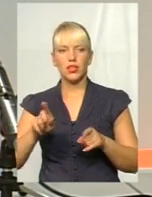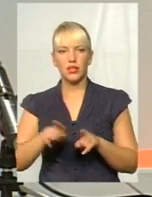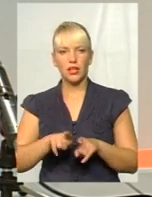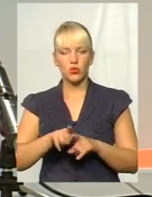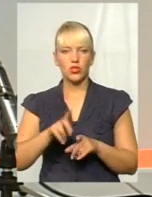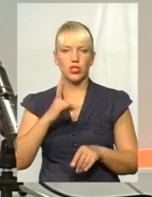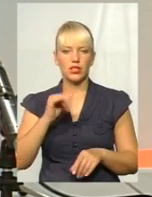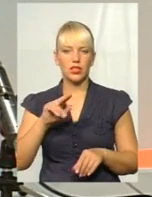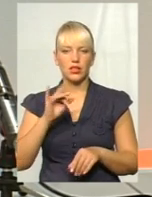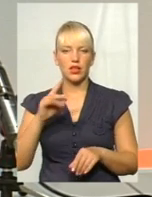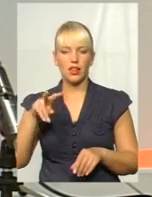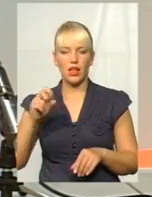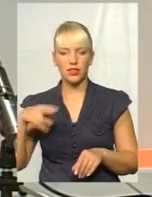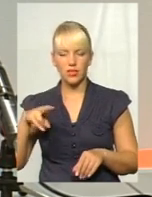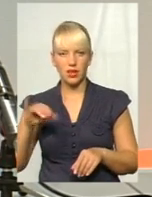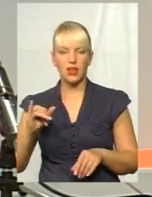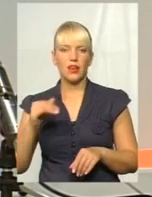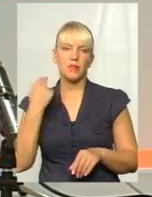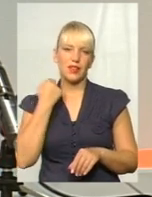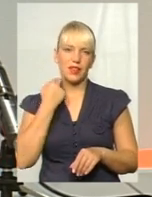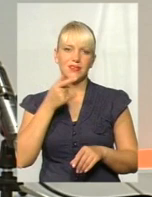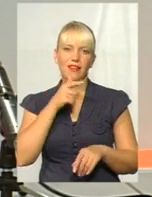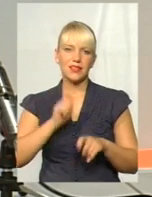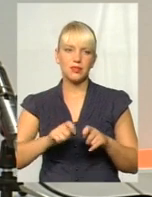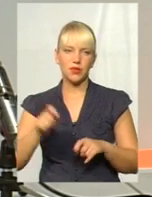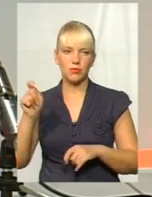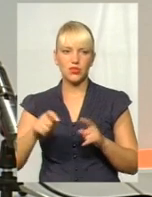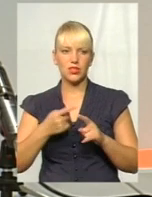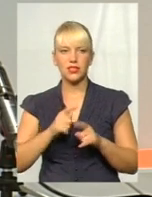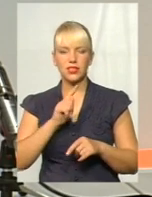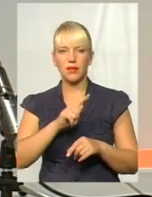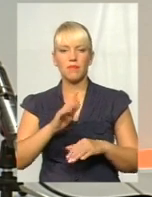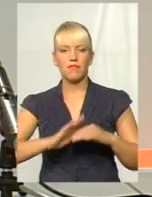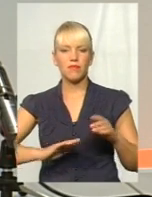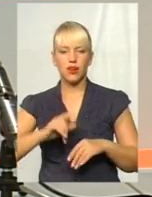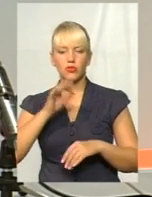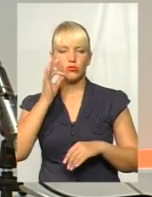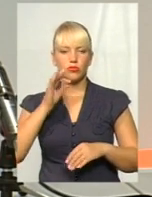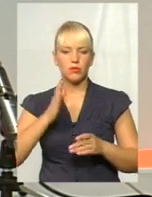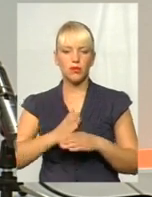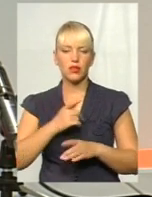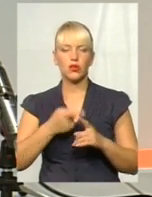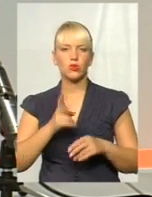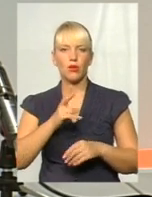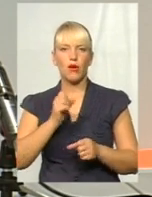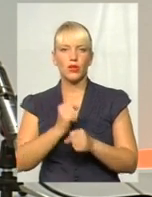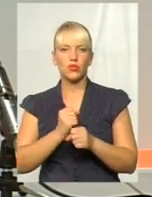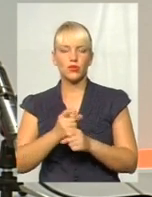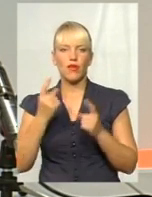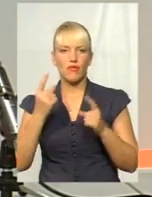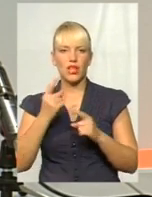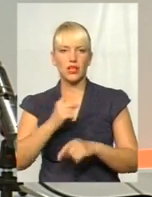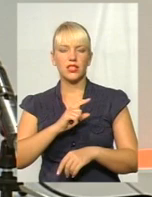Нідерландів. Приїжджає британський експерт, дуже великий досвід має. практик, це не теоретик, який працював в великих потужних кампаніях. І ми